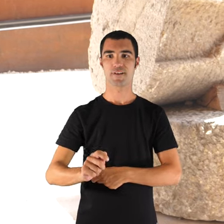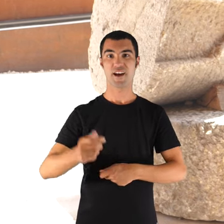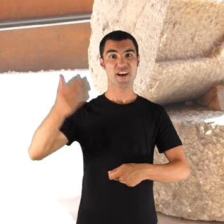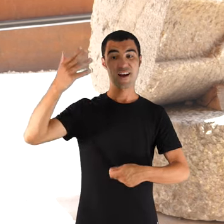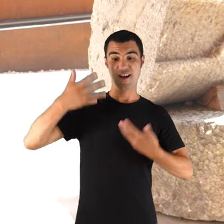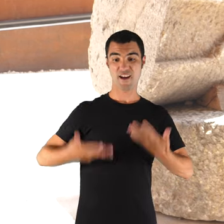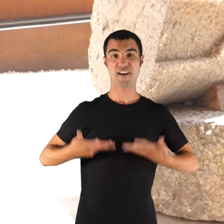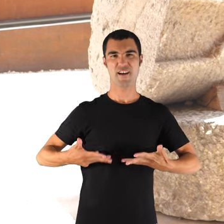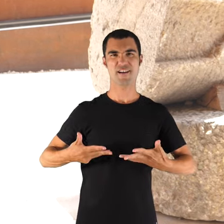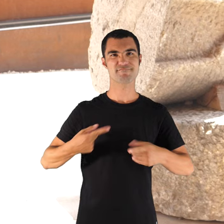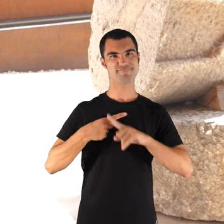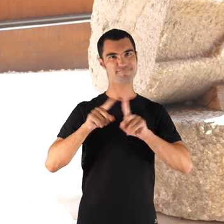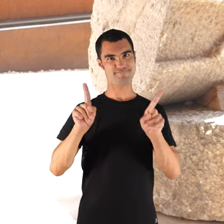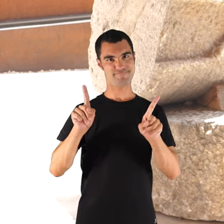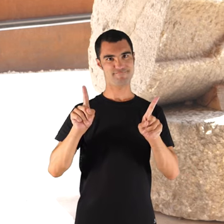És a dir,